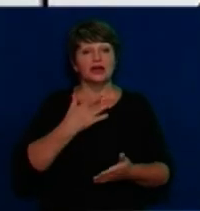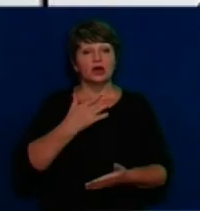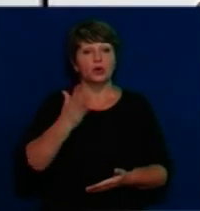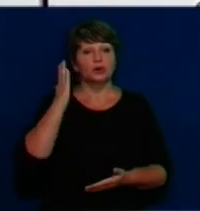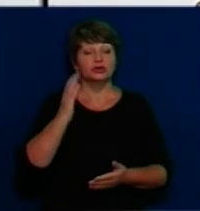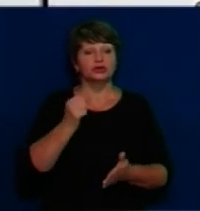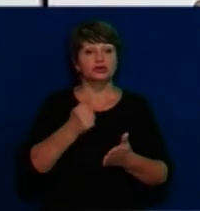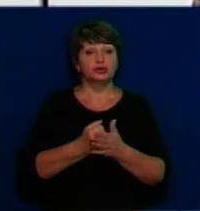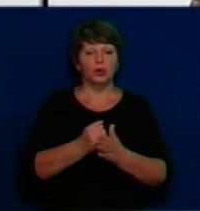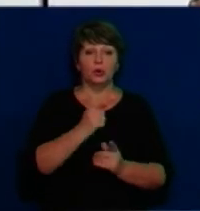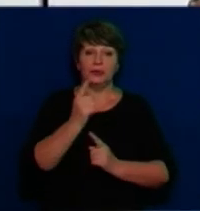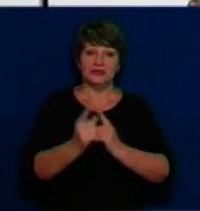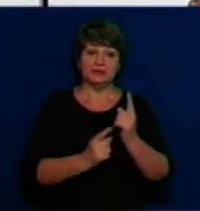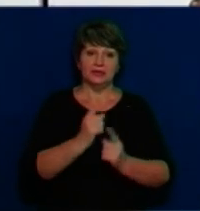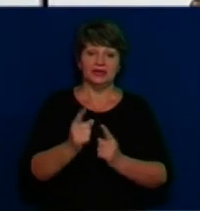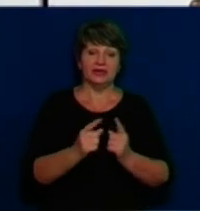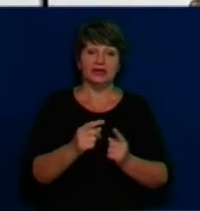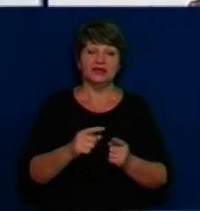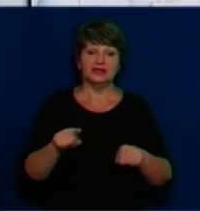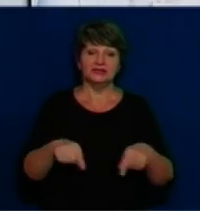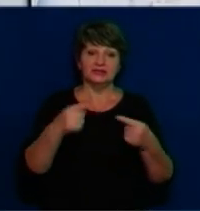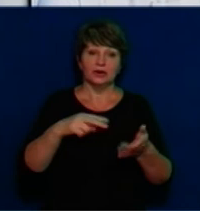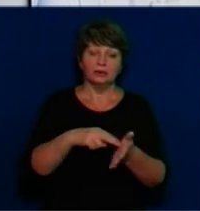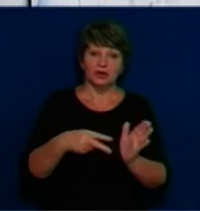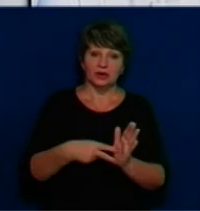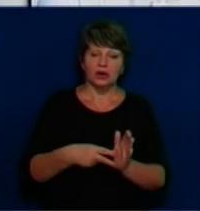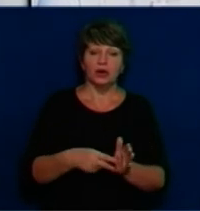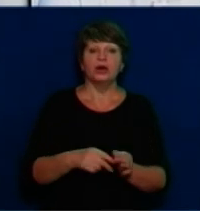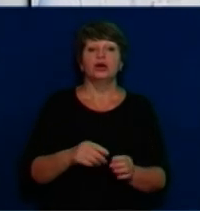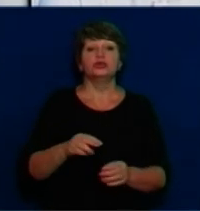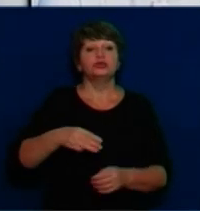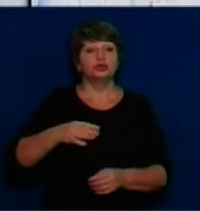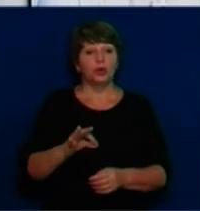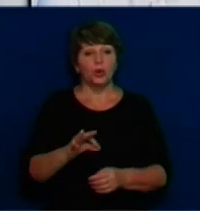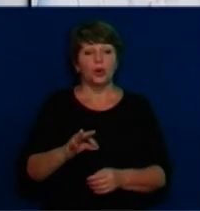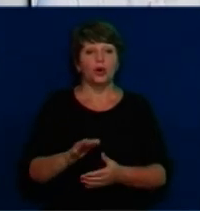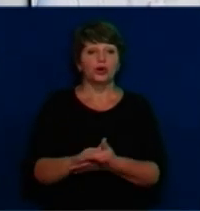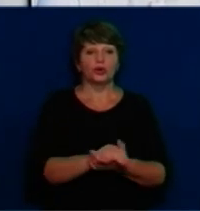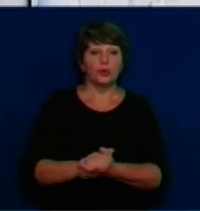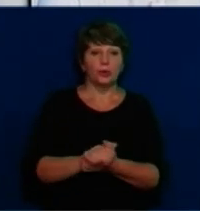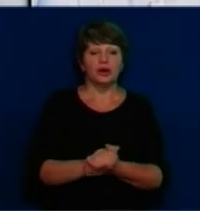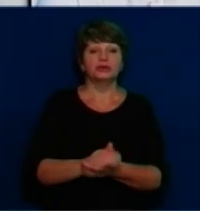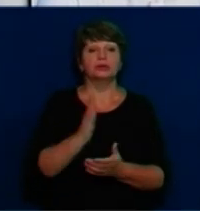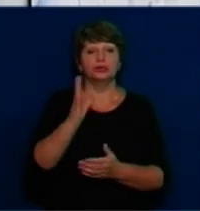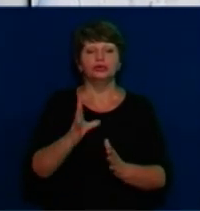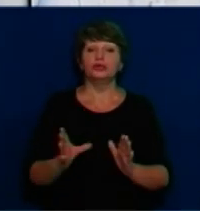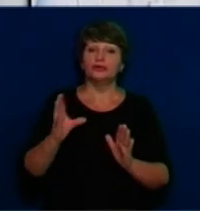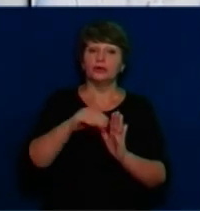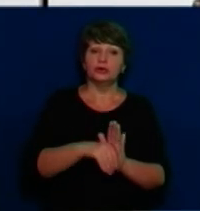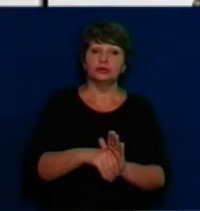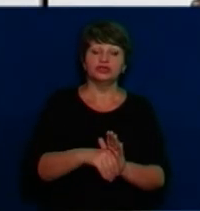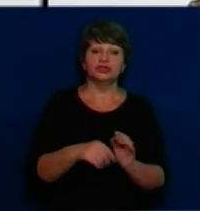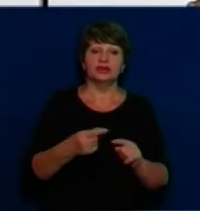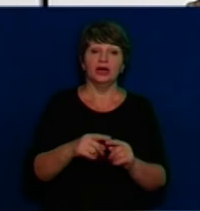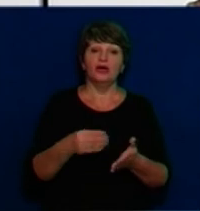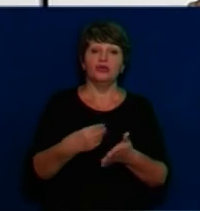перспективного плану, то новостворені громади отримують можливість рухатися далі, будуть включені до проєкту бюджету на наступний